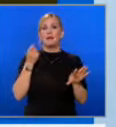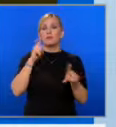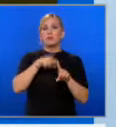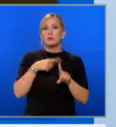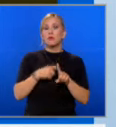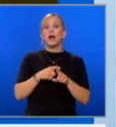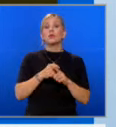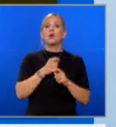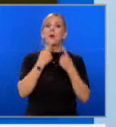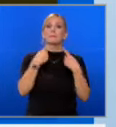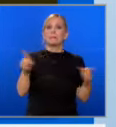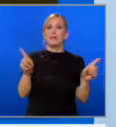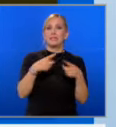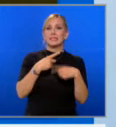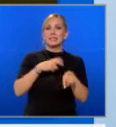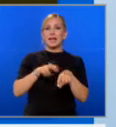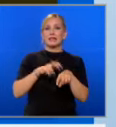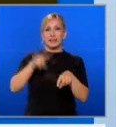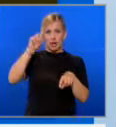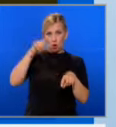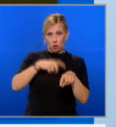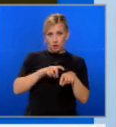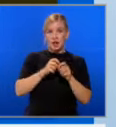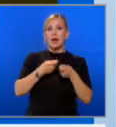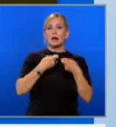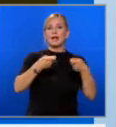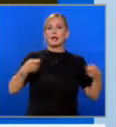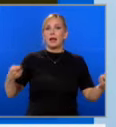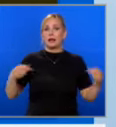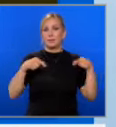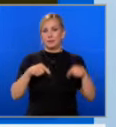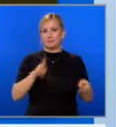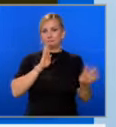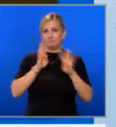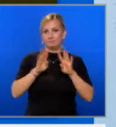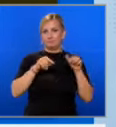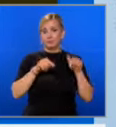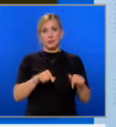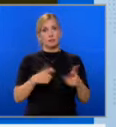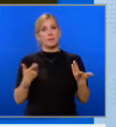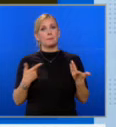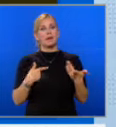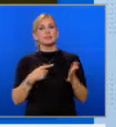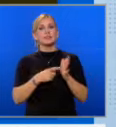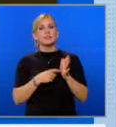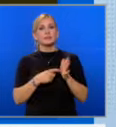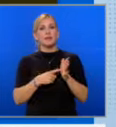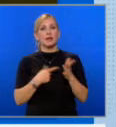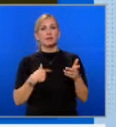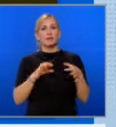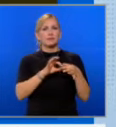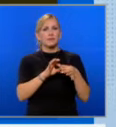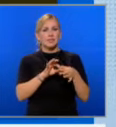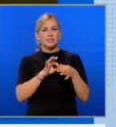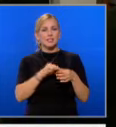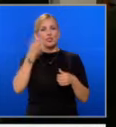когато пъвицата Диона публикува в социалните мражи рекламен клип, който предизвика асоциации с употреба на наркотик. Още